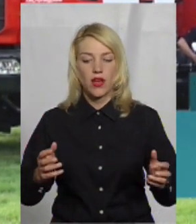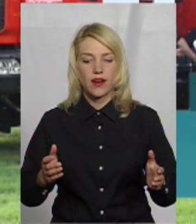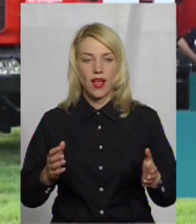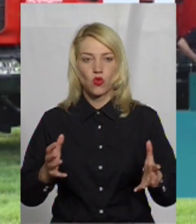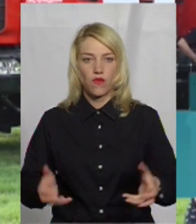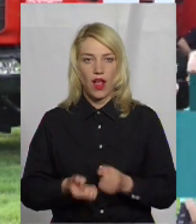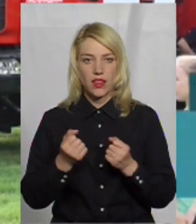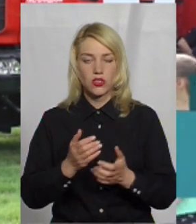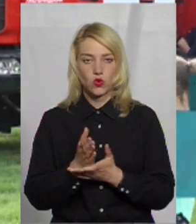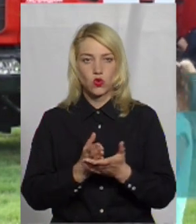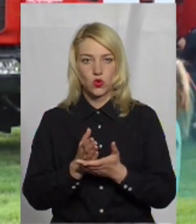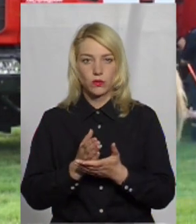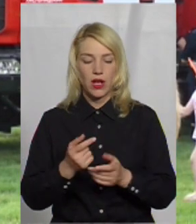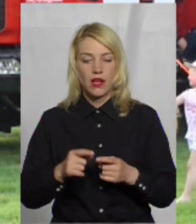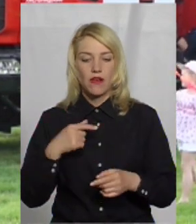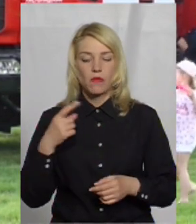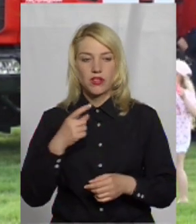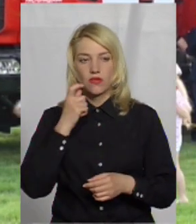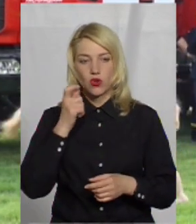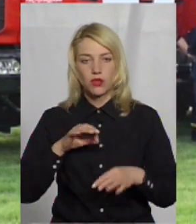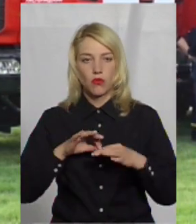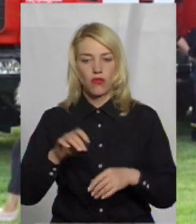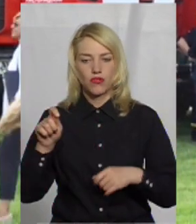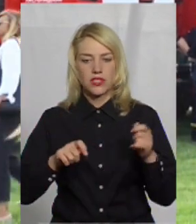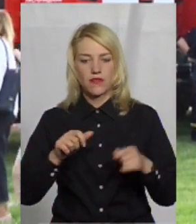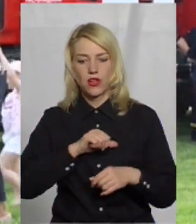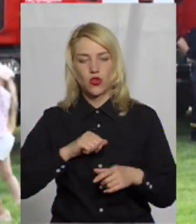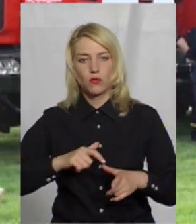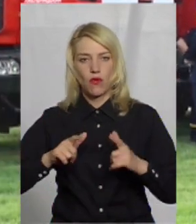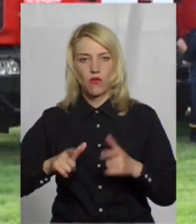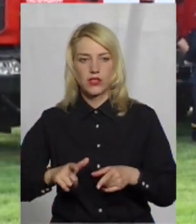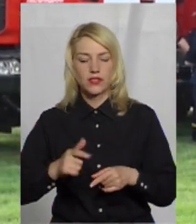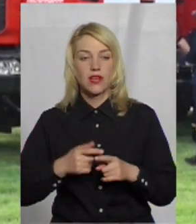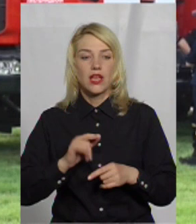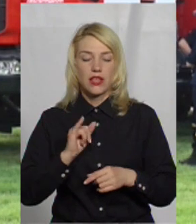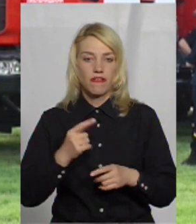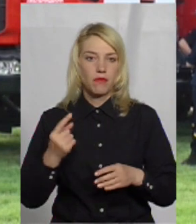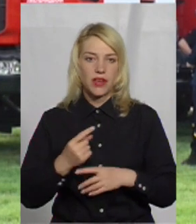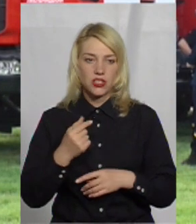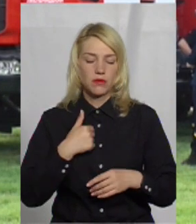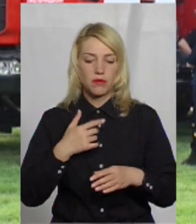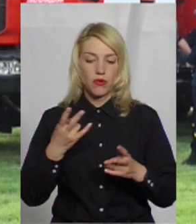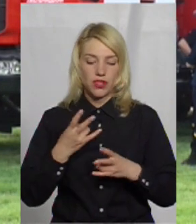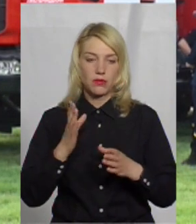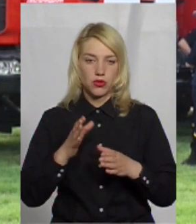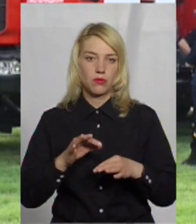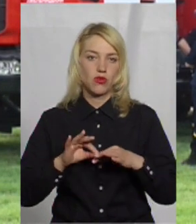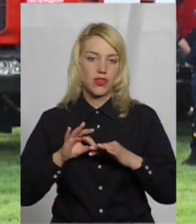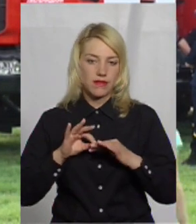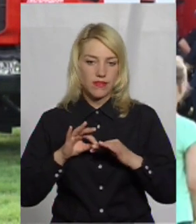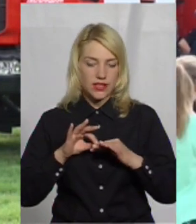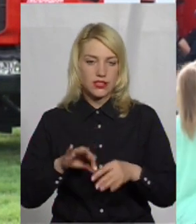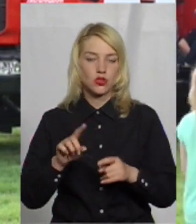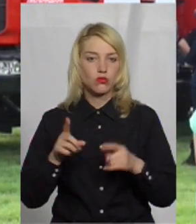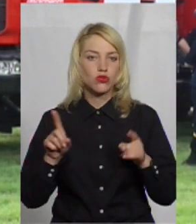Перше в Україні ми проводимо фестиваль добровольців-вогневорців. І я вважаю, що цю першість ми маємо далі нести, тому що ми